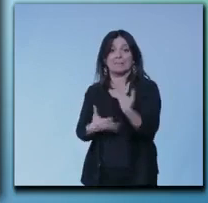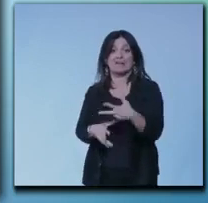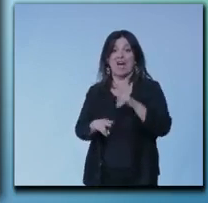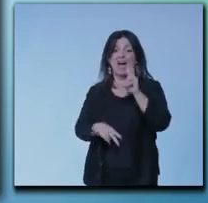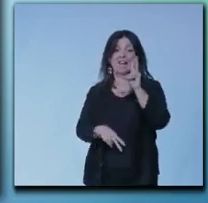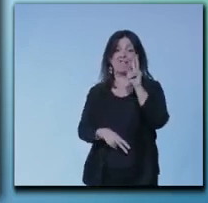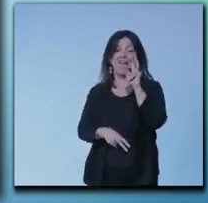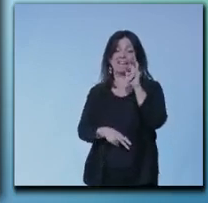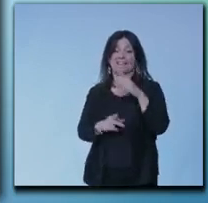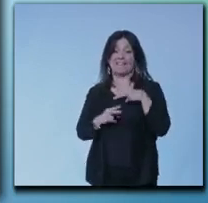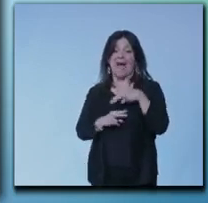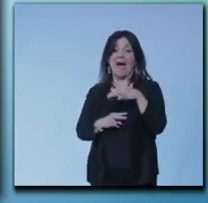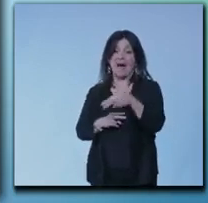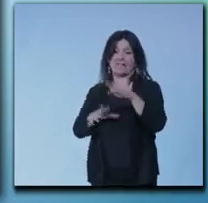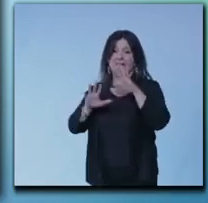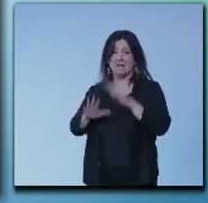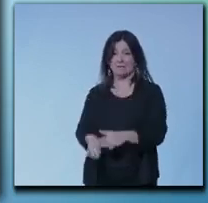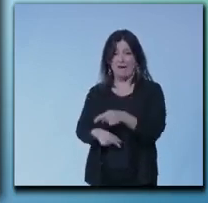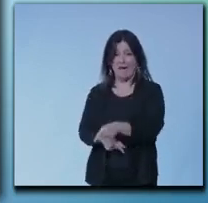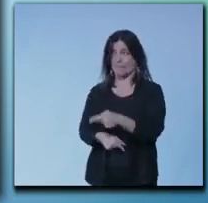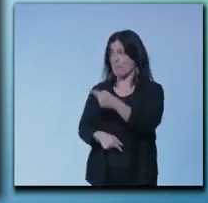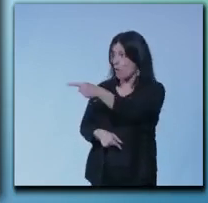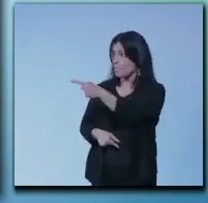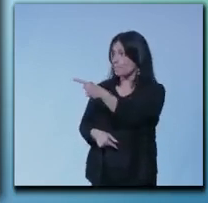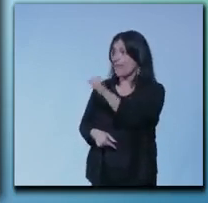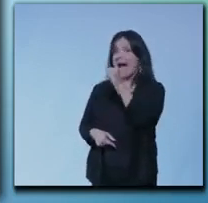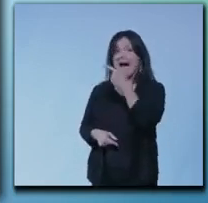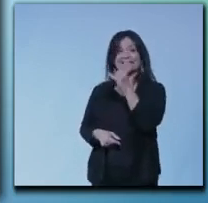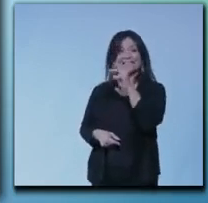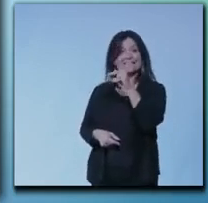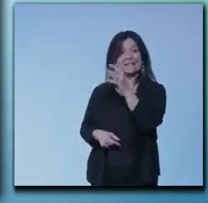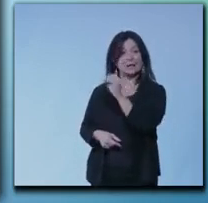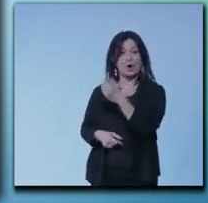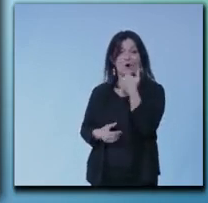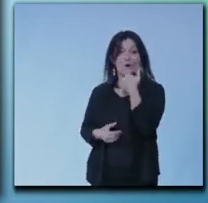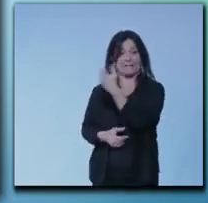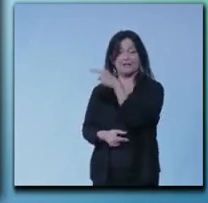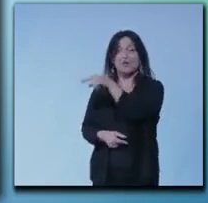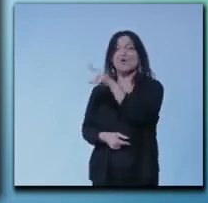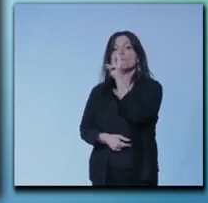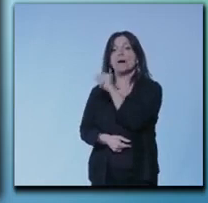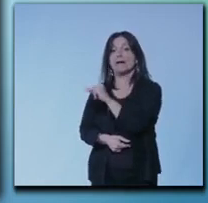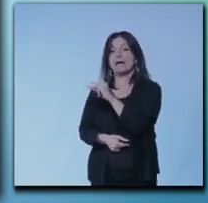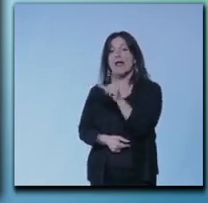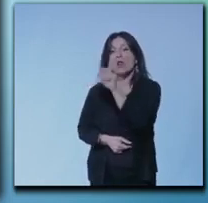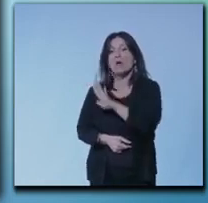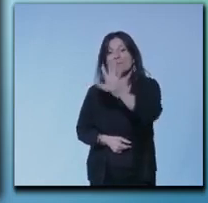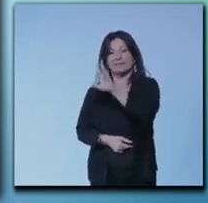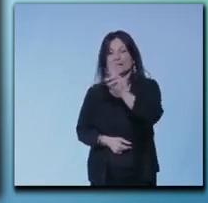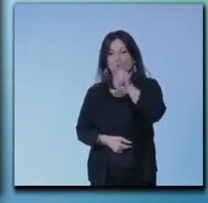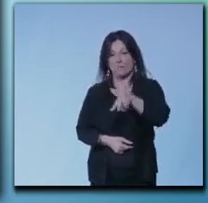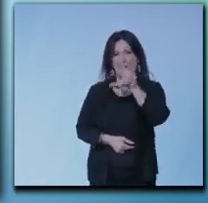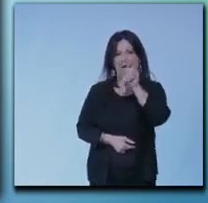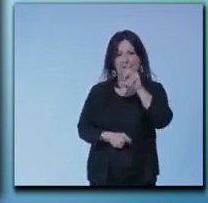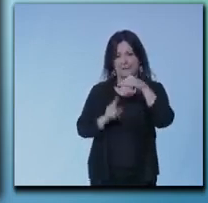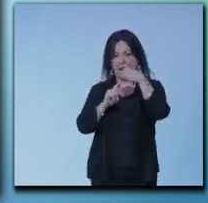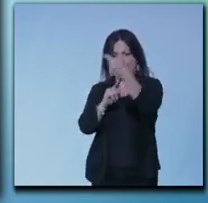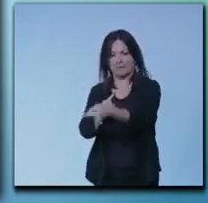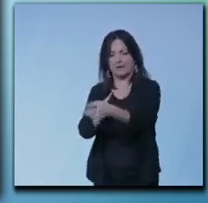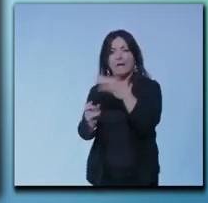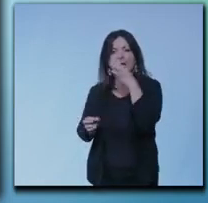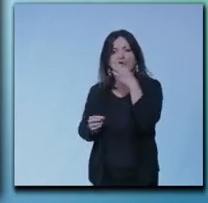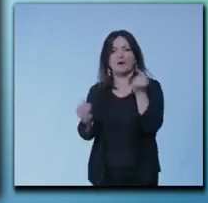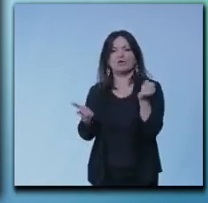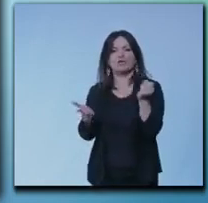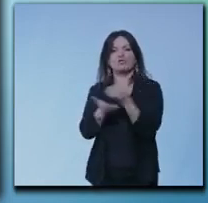vent'anni qua a Tiglio che io ringrazio, parla di Lombardia 2030, quindi che cosa succederà da qua i prossimi otto anni,